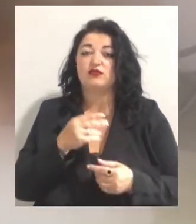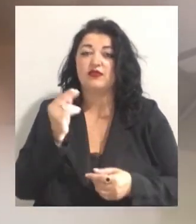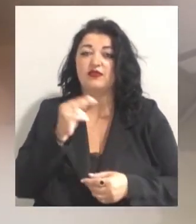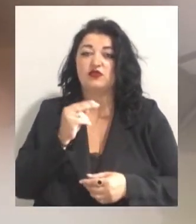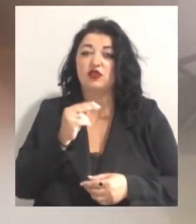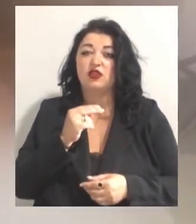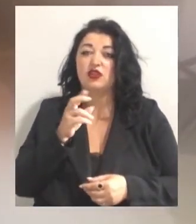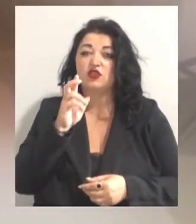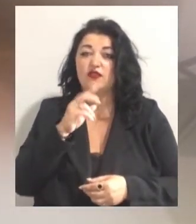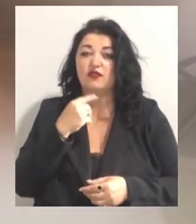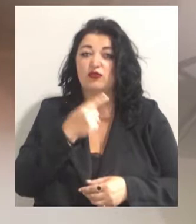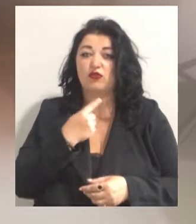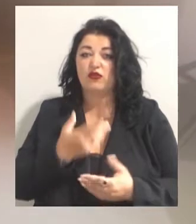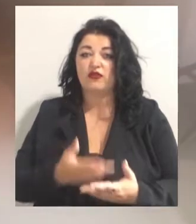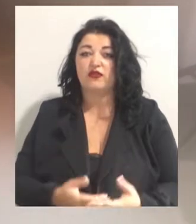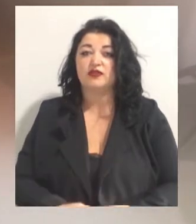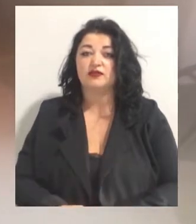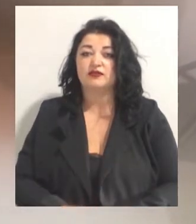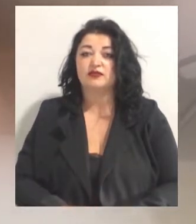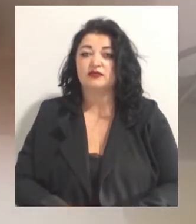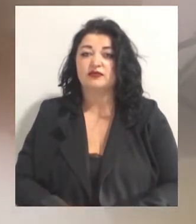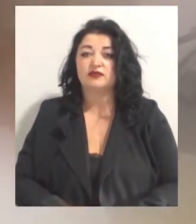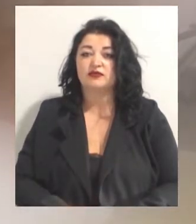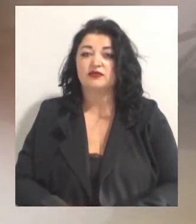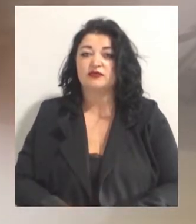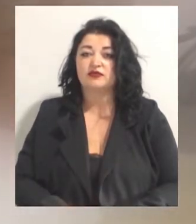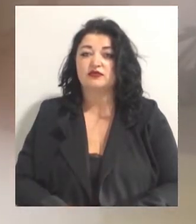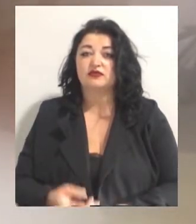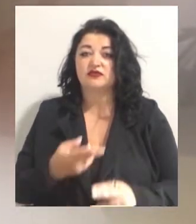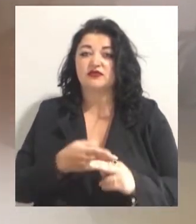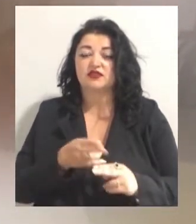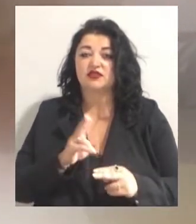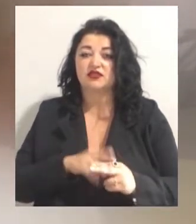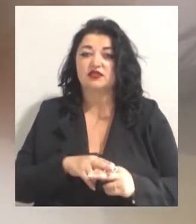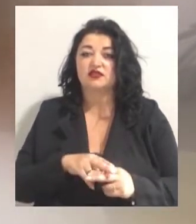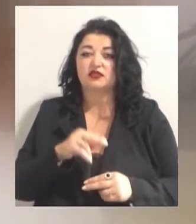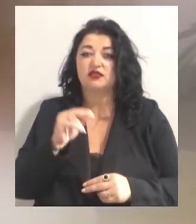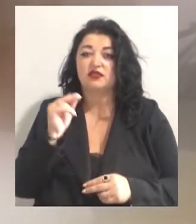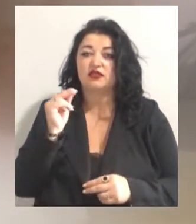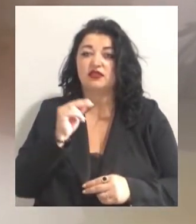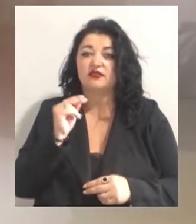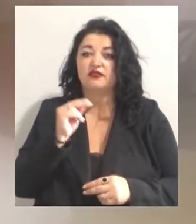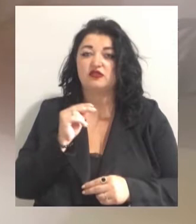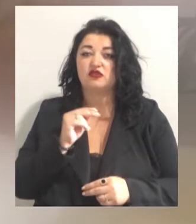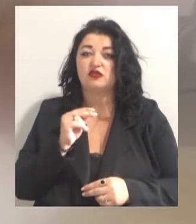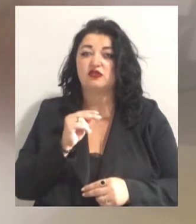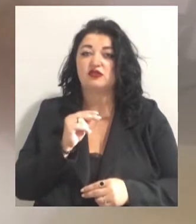Тому я пропоную здійснювати цей перехід на навчання державною мовою